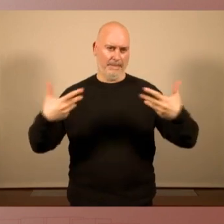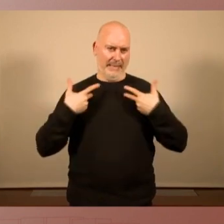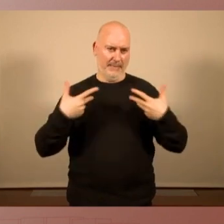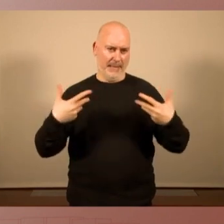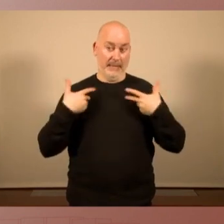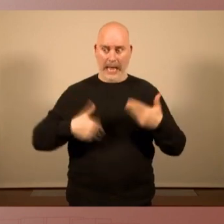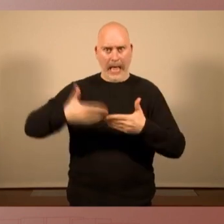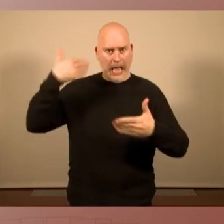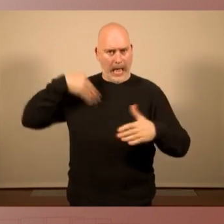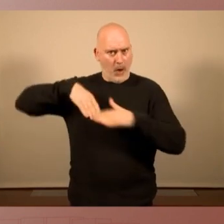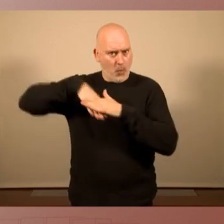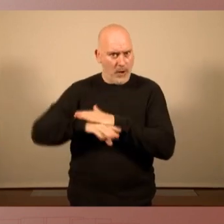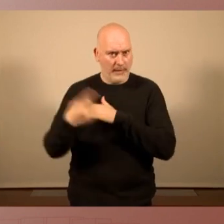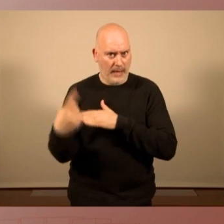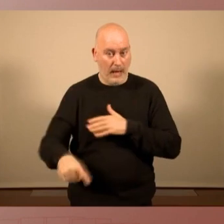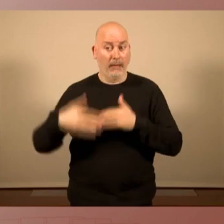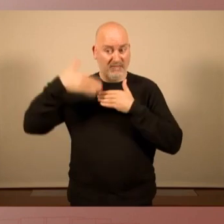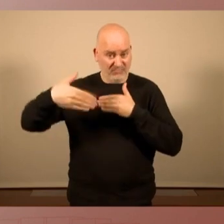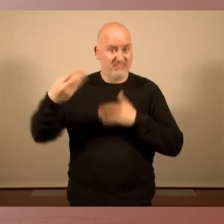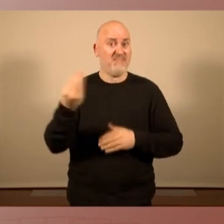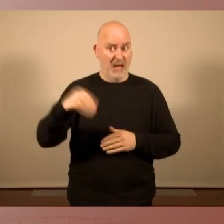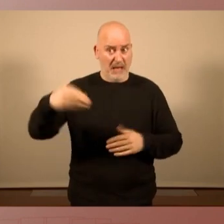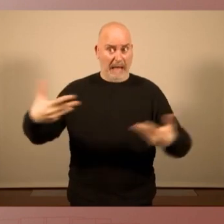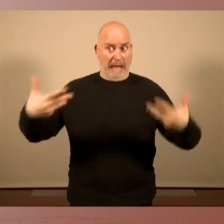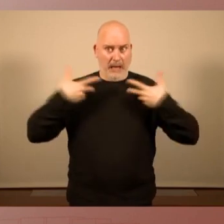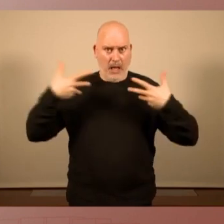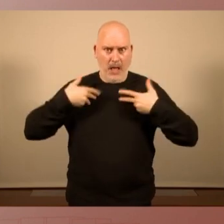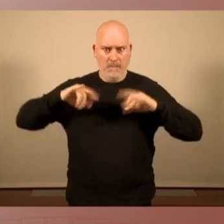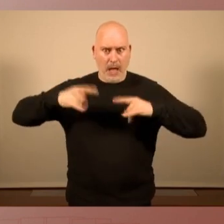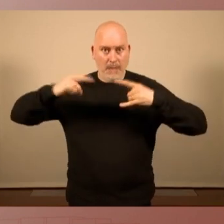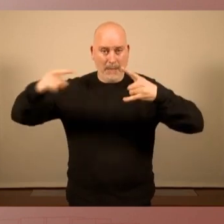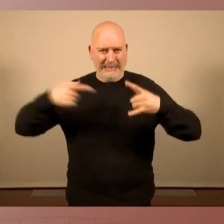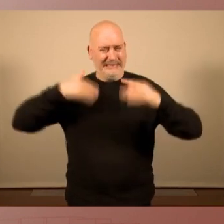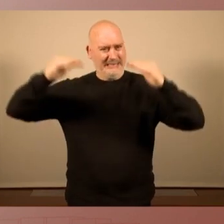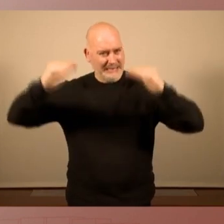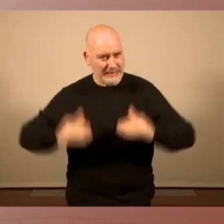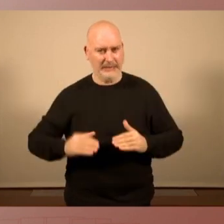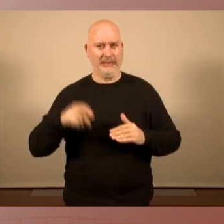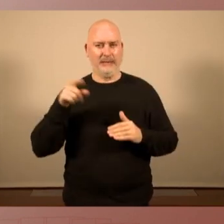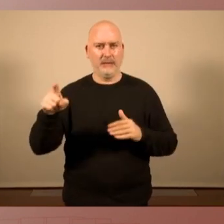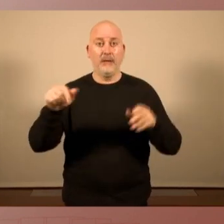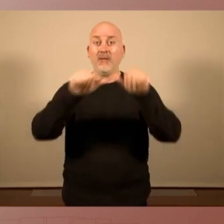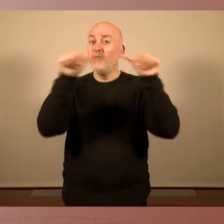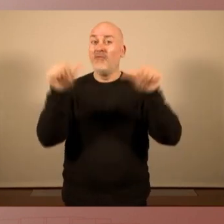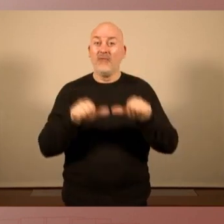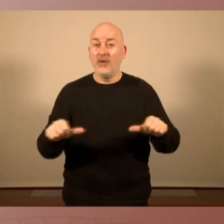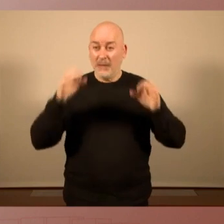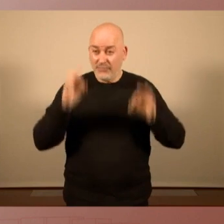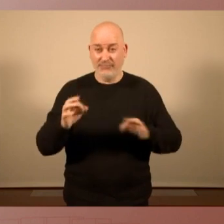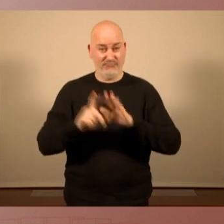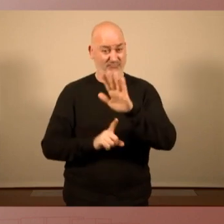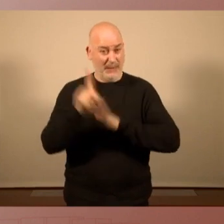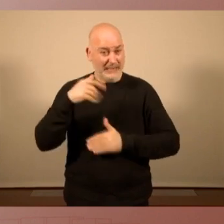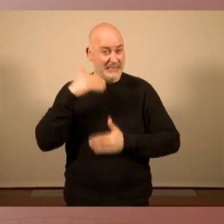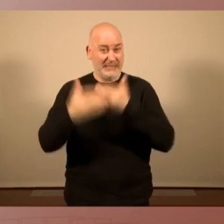amb aquest escenari de crisis múltiples i que s'encavalquen. I l'única manera d'avançar, ho hem